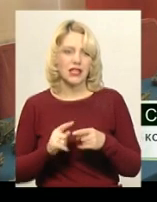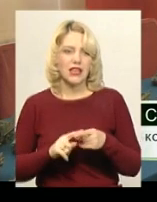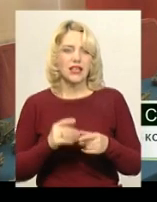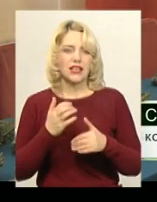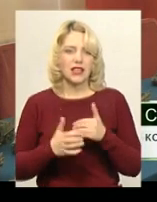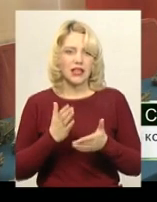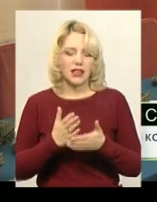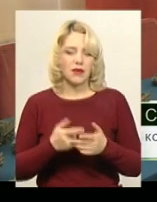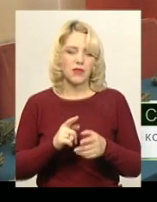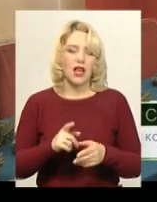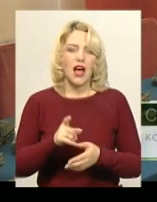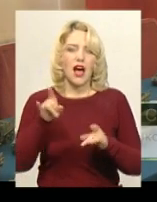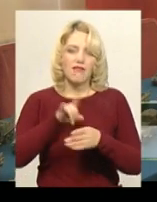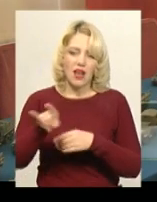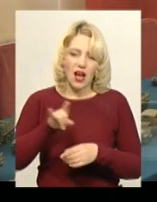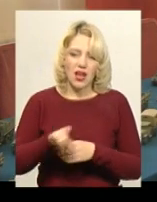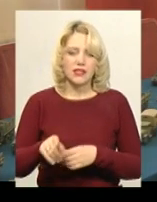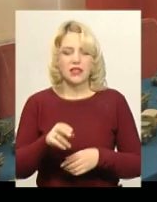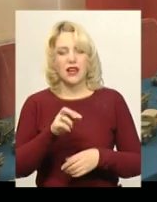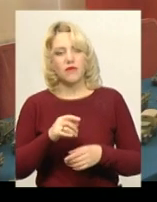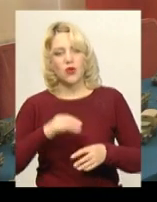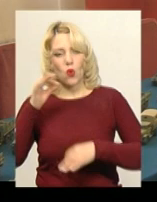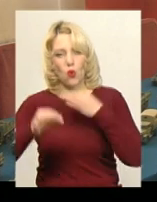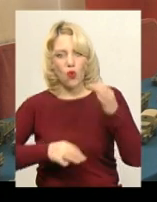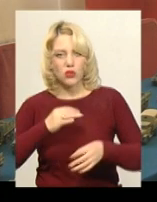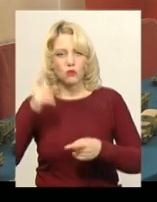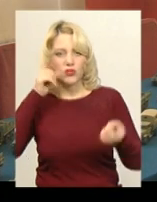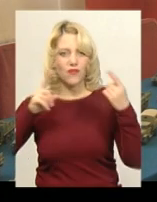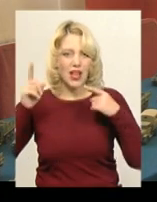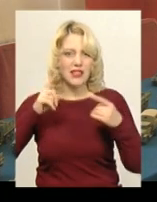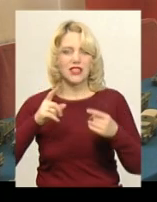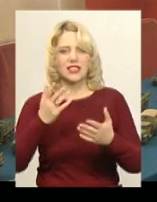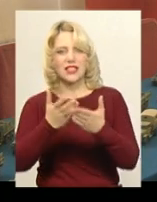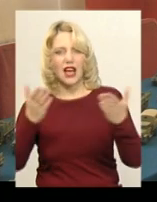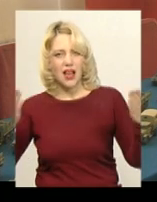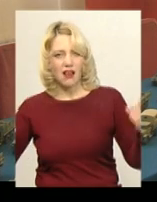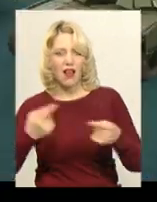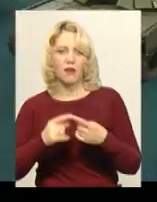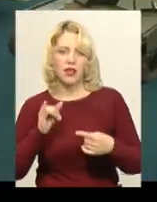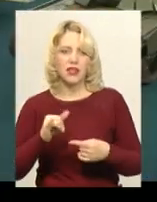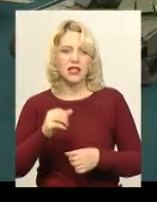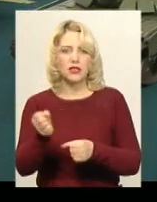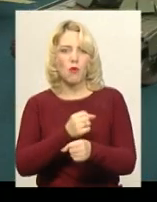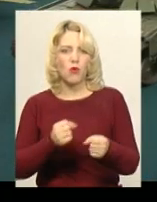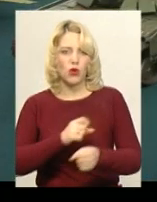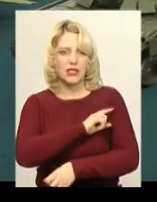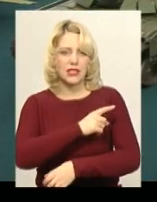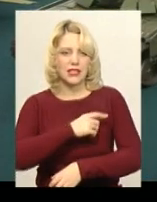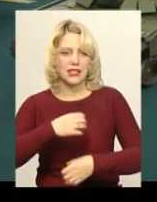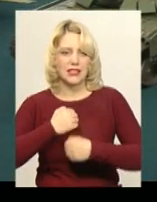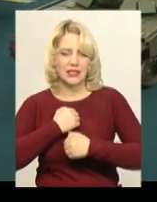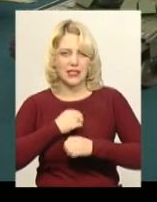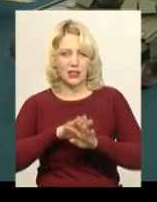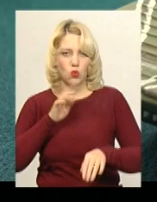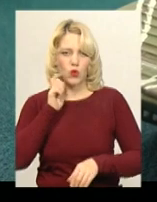авіація, бронетехніка, автотехніка, космос, фентезі, діарами і Збройні сили України. Учасник з Ужгорода Юрій